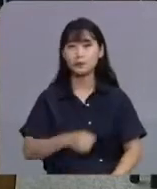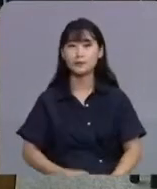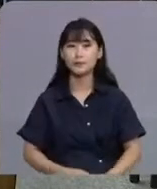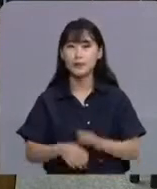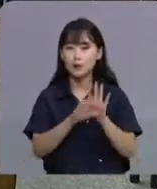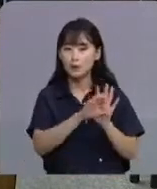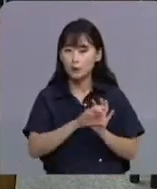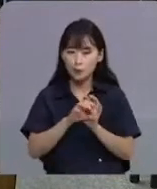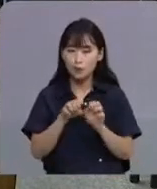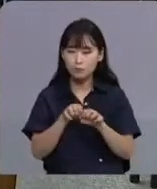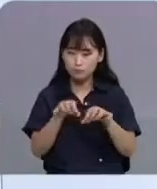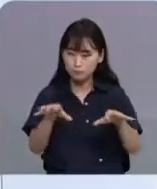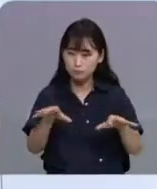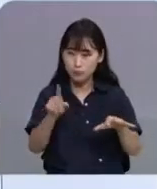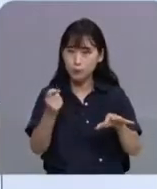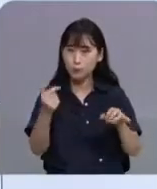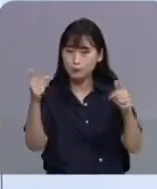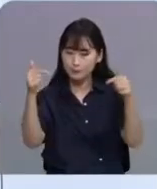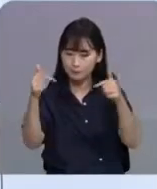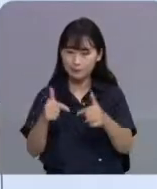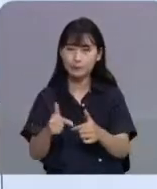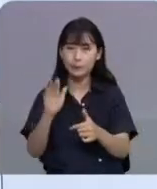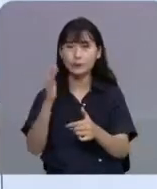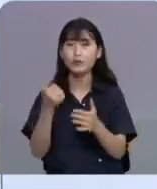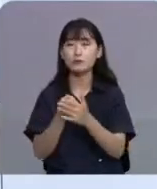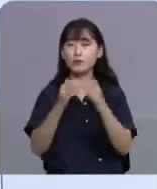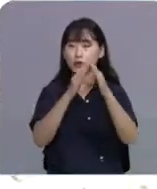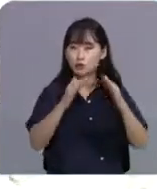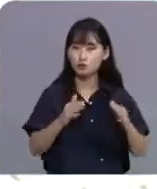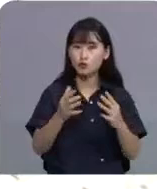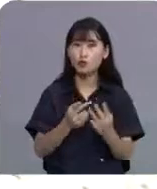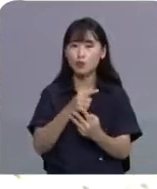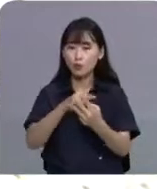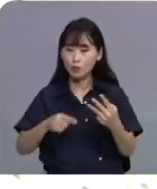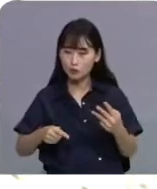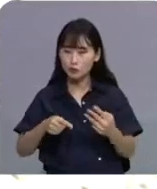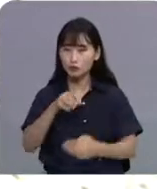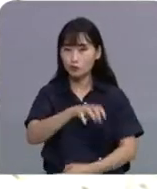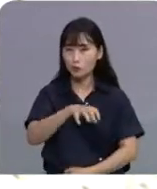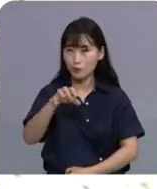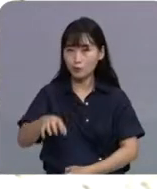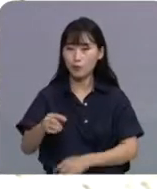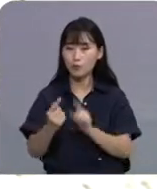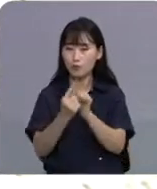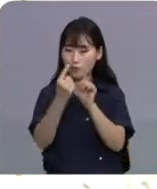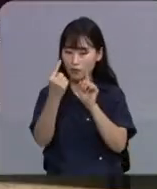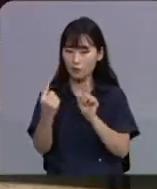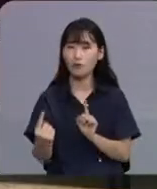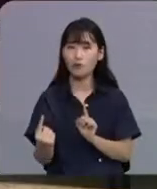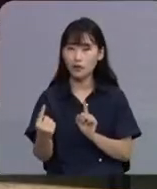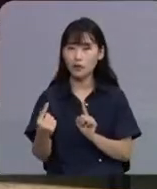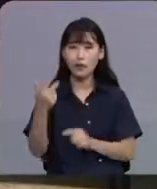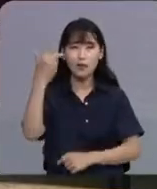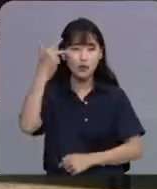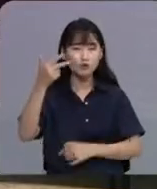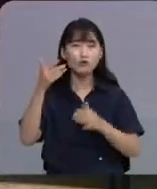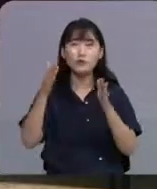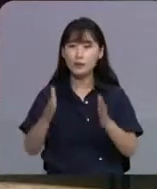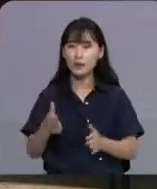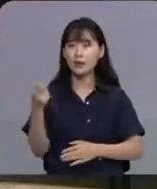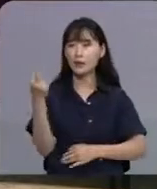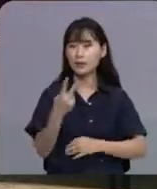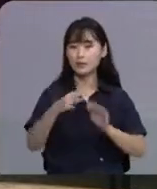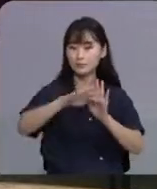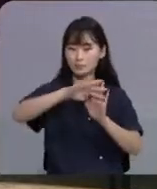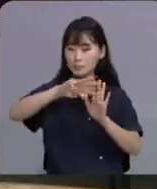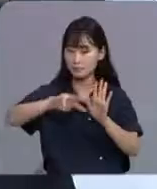확산세가 다소 누그러들면서 전주시와 완주군 이사면 갈산리의 사회적 거리 두기가 일주일 만에 3단계로 완화됐습니다.